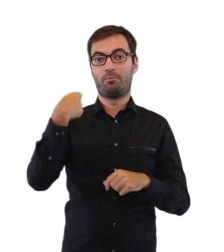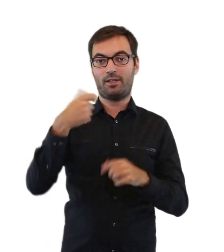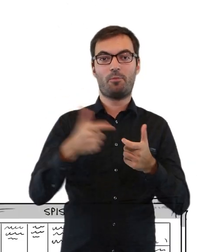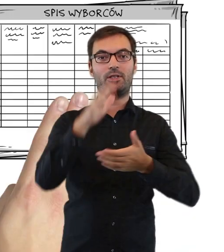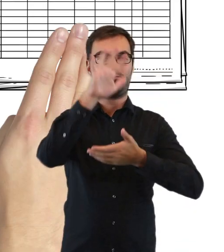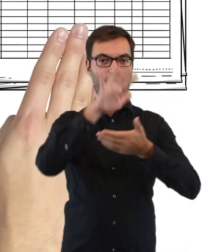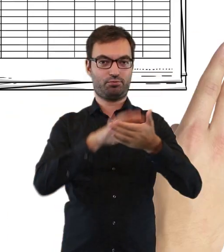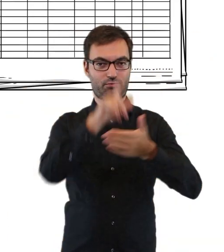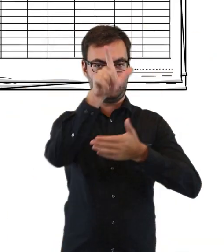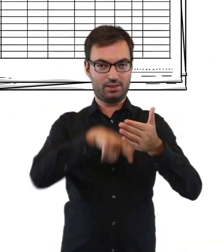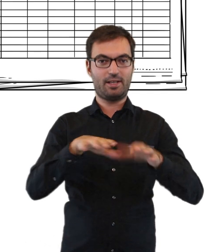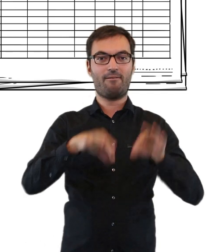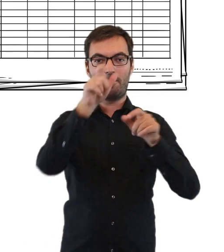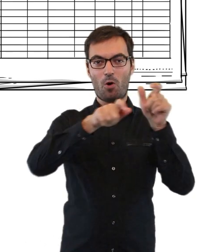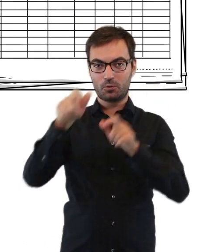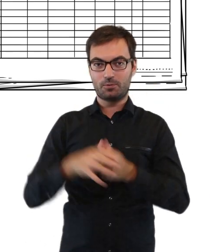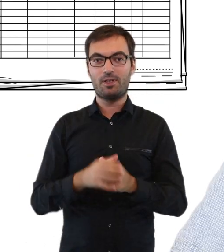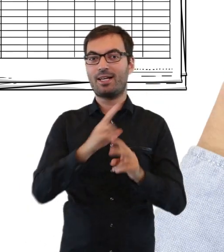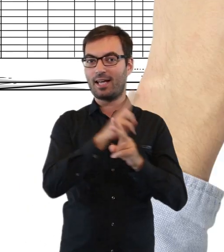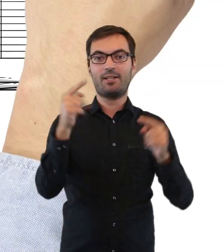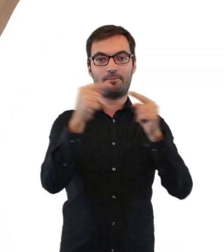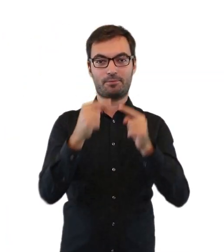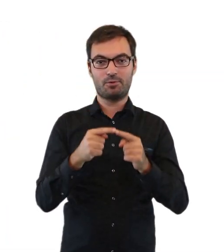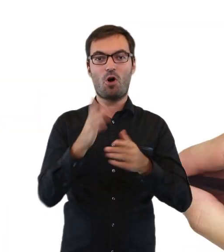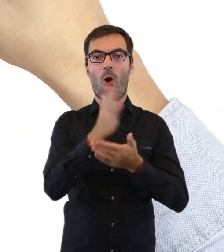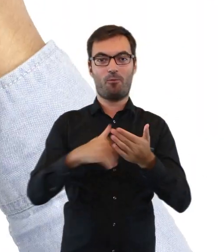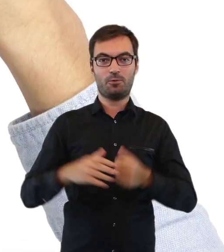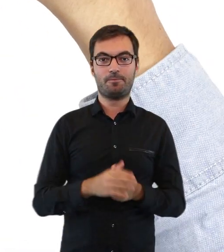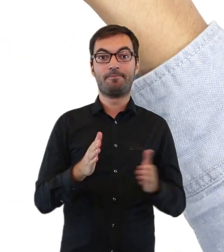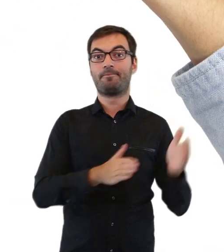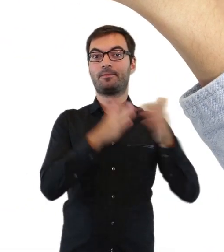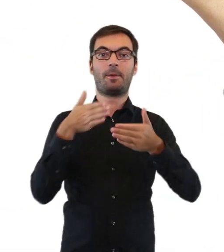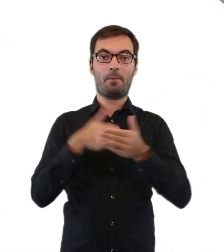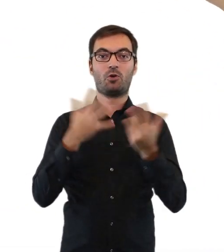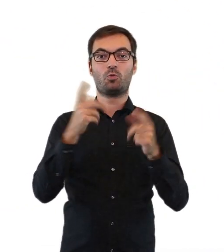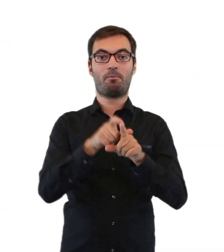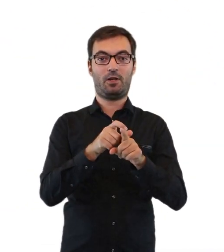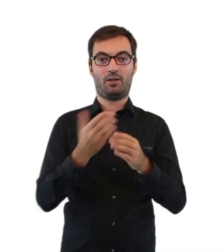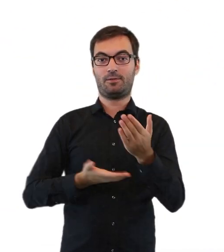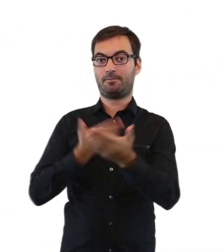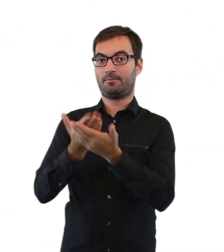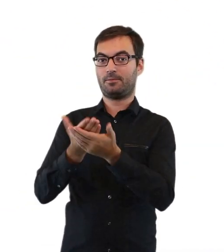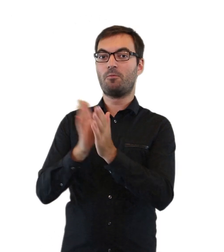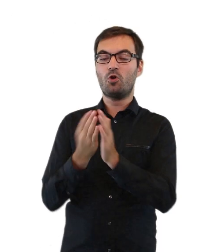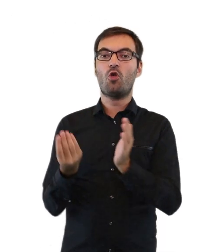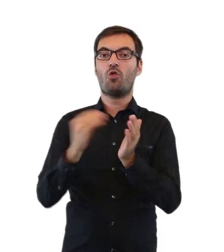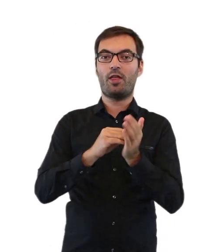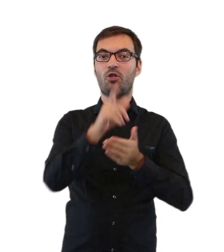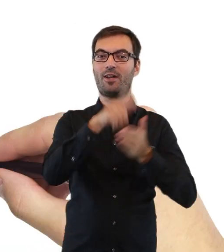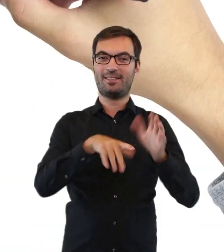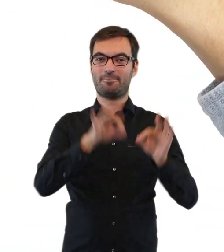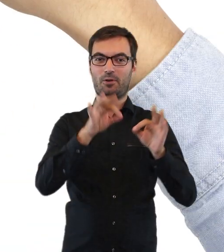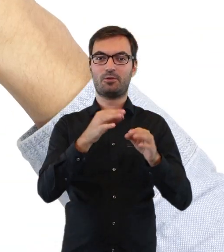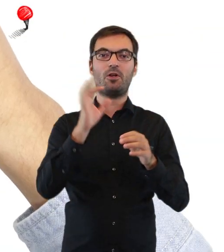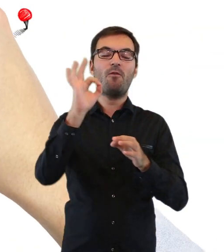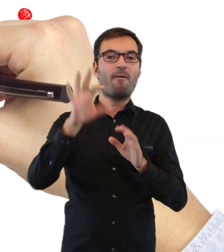miasta sporządza spis wyborców dla każdego obwodu głosowania. Do 8 października możesz złożyć wniosek o dopisanie